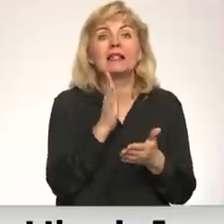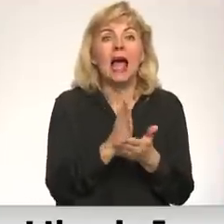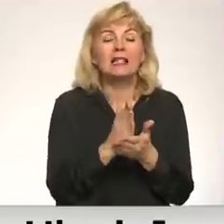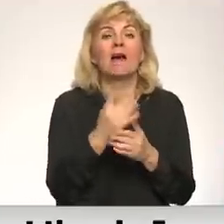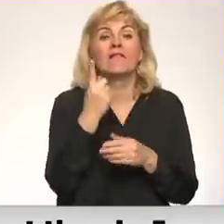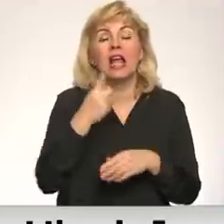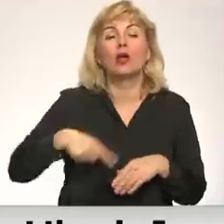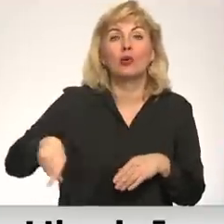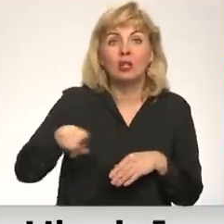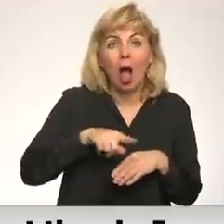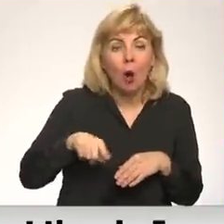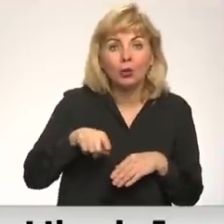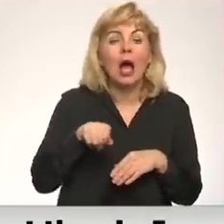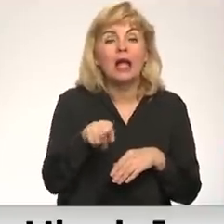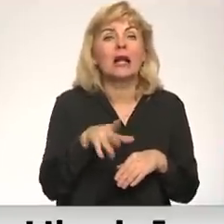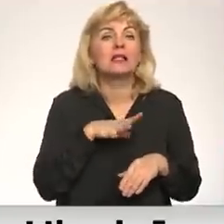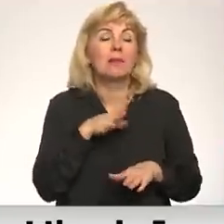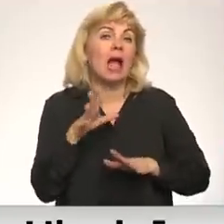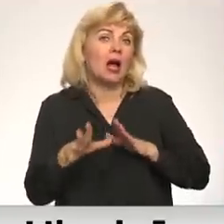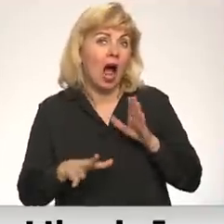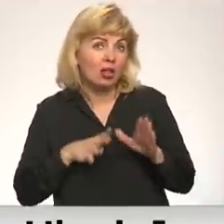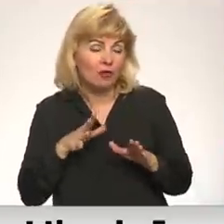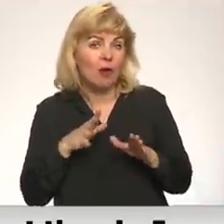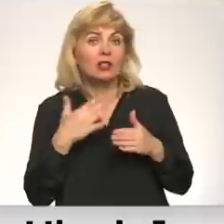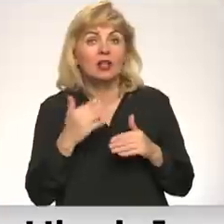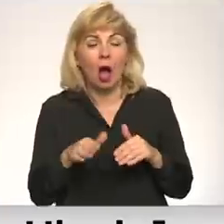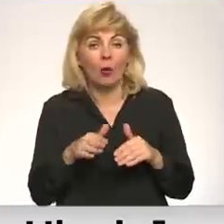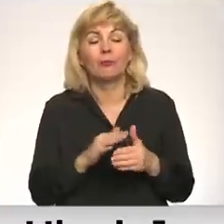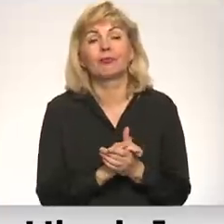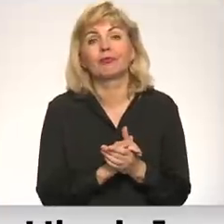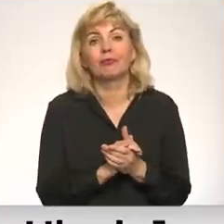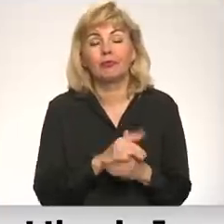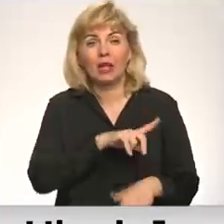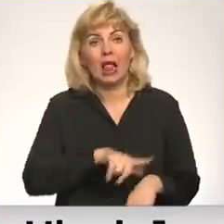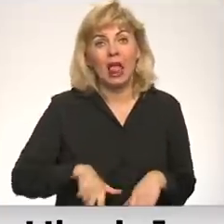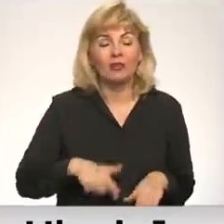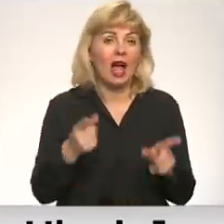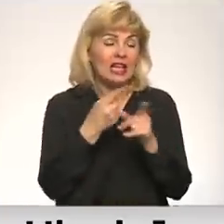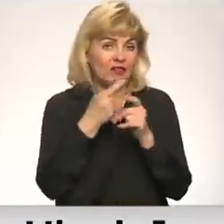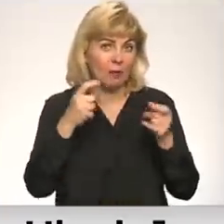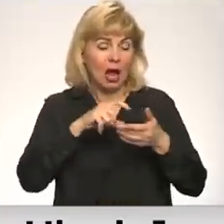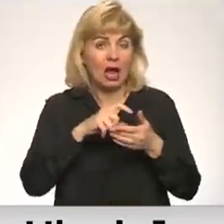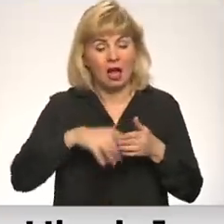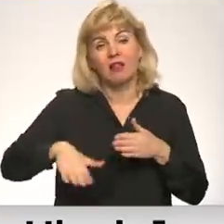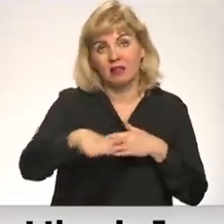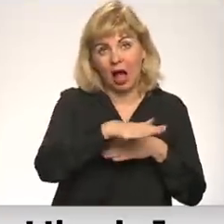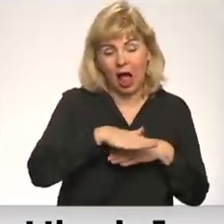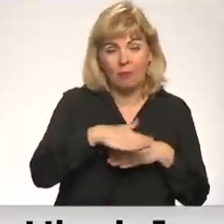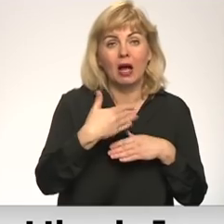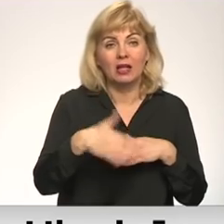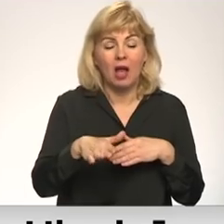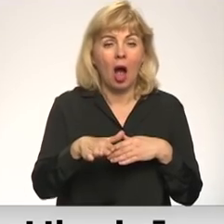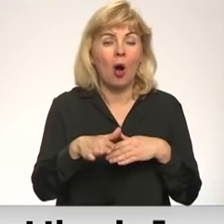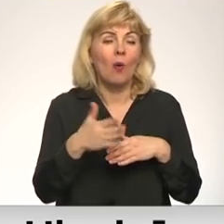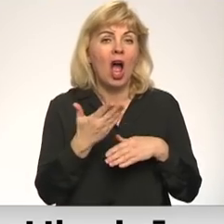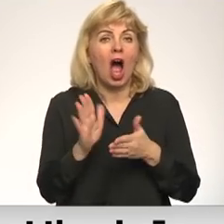tauta. Tātad faktiski tas jau bija gatavots. Jā, sagatavot augstnē. Latvijas informatīvā telpa šobrīd ir dalīta,